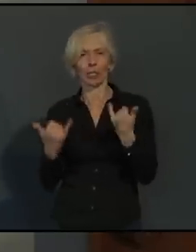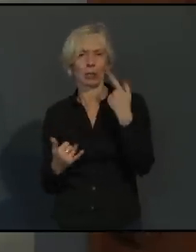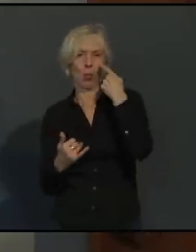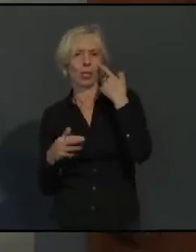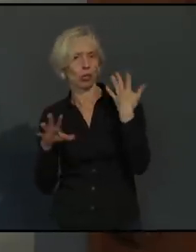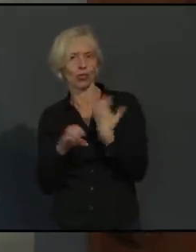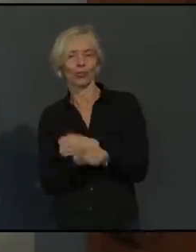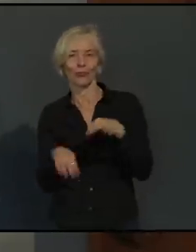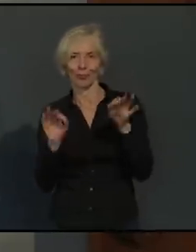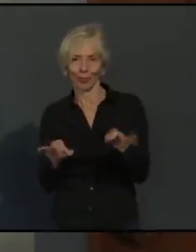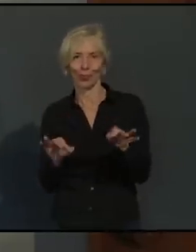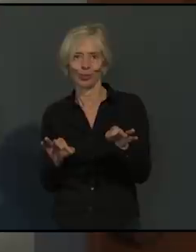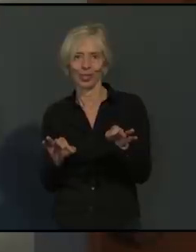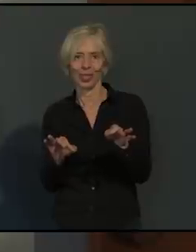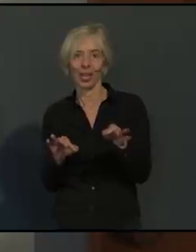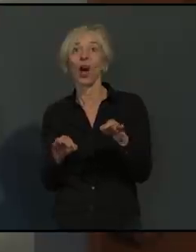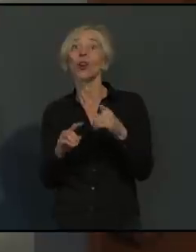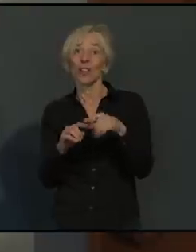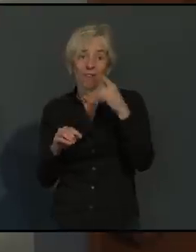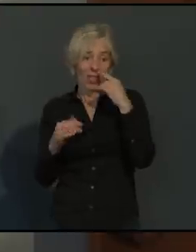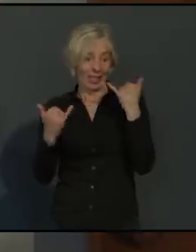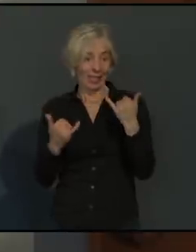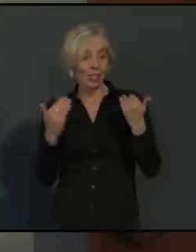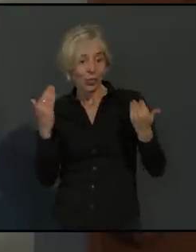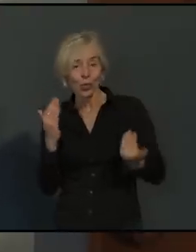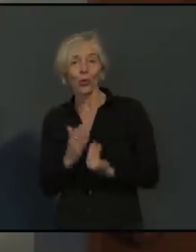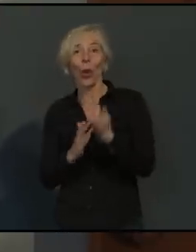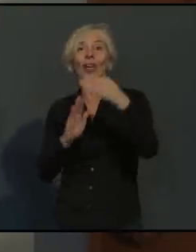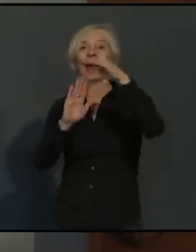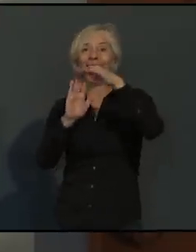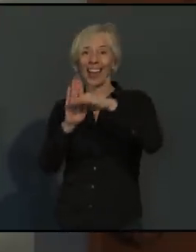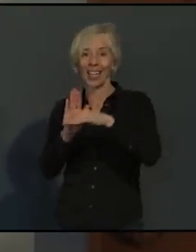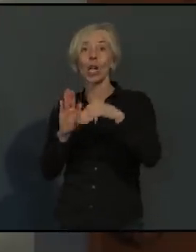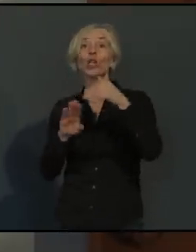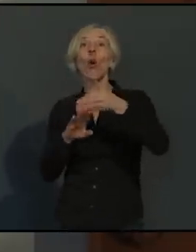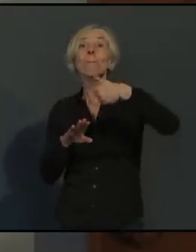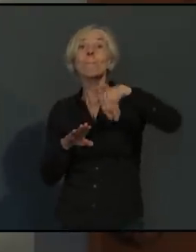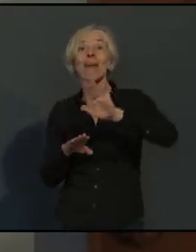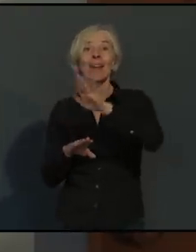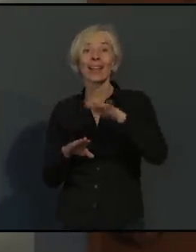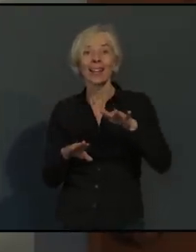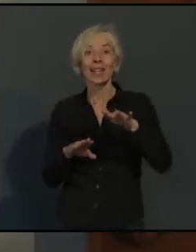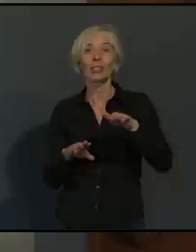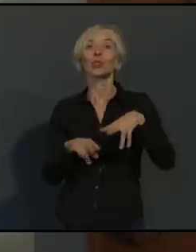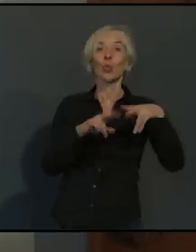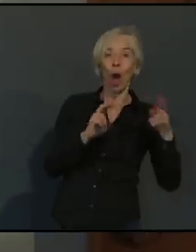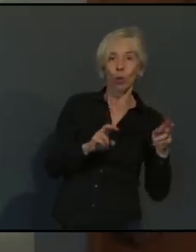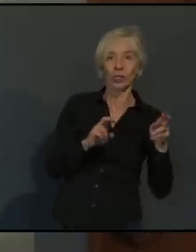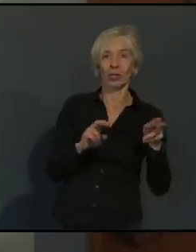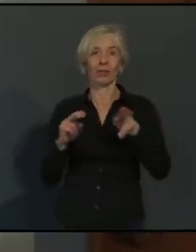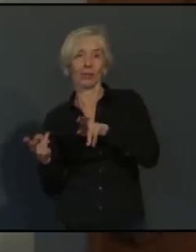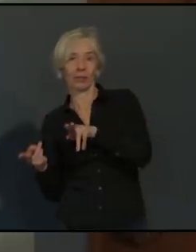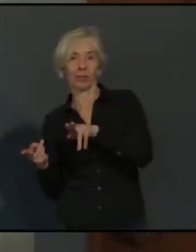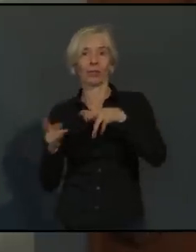weiteren Maßnahmen, Wechselunterricht an Schulen wird da natürlich das Ganze auch begünstigen und damit